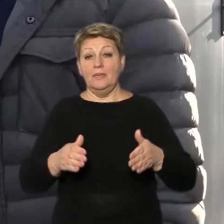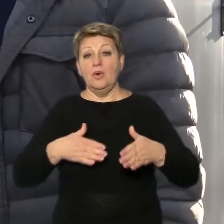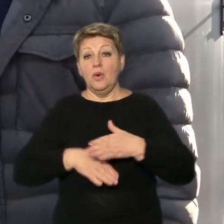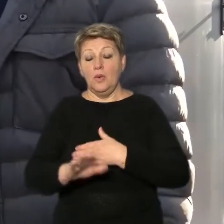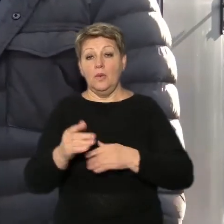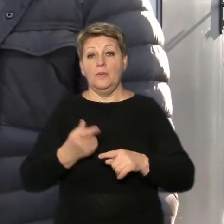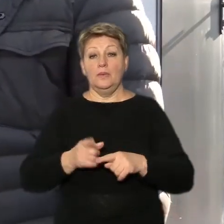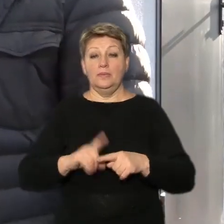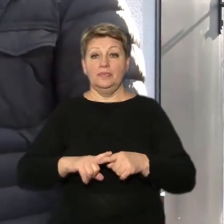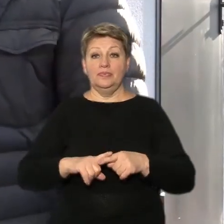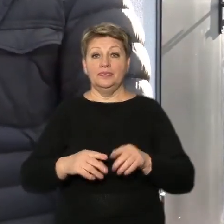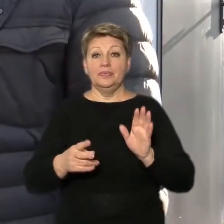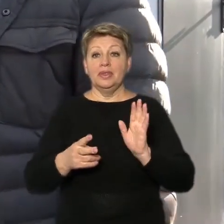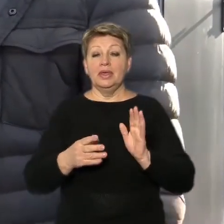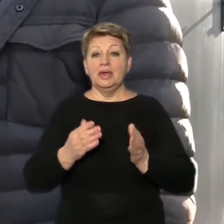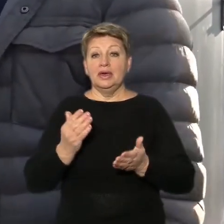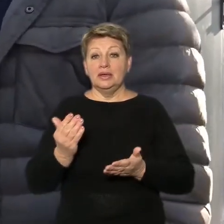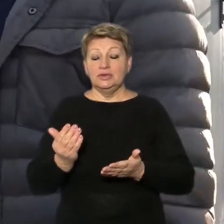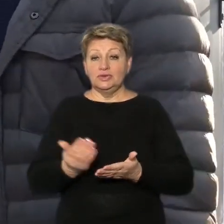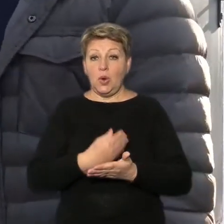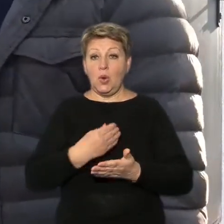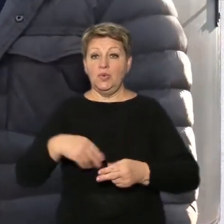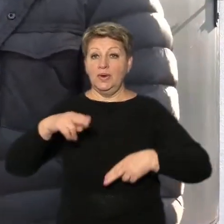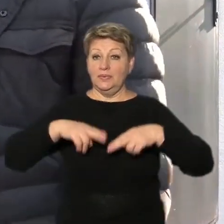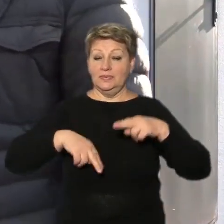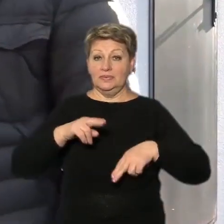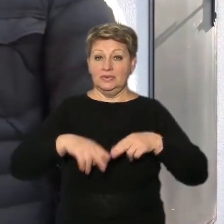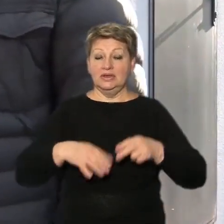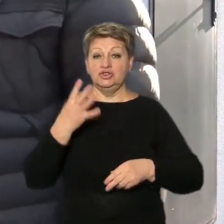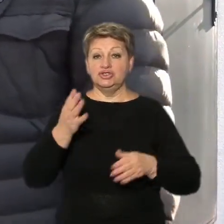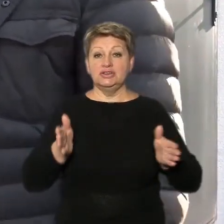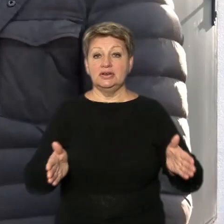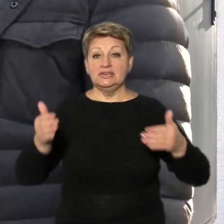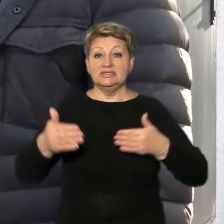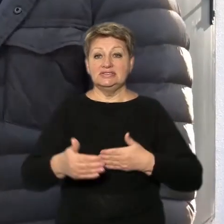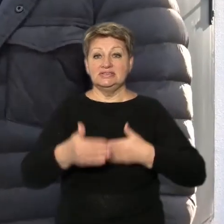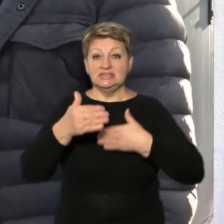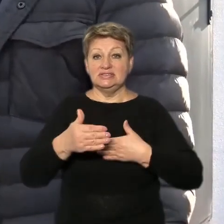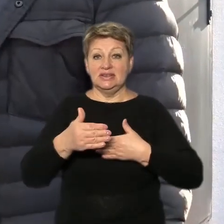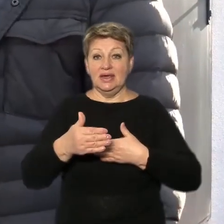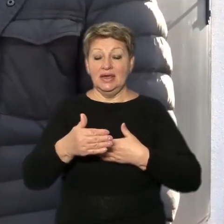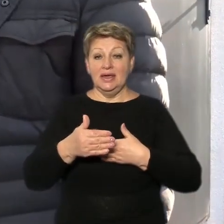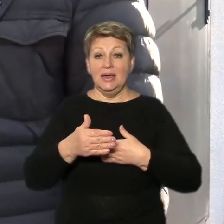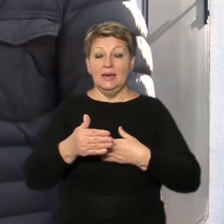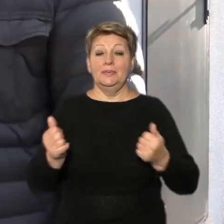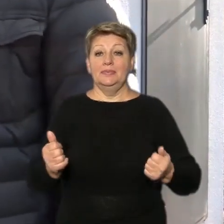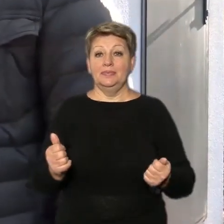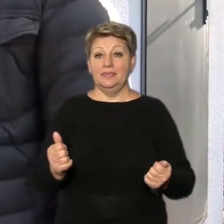складається з семи модулів, чотири стіни. між модулями